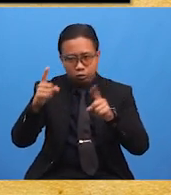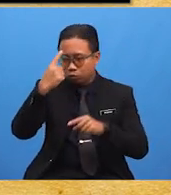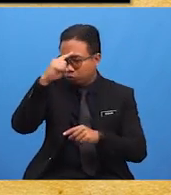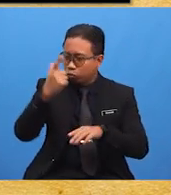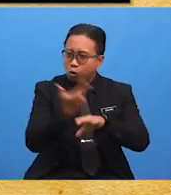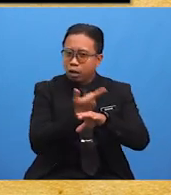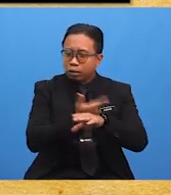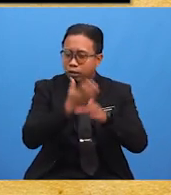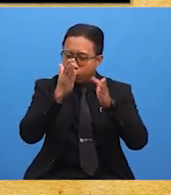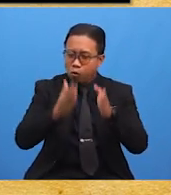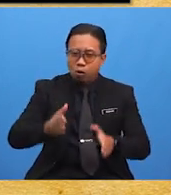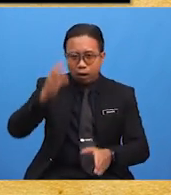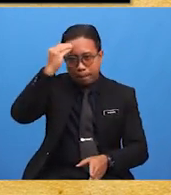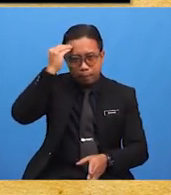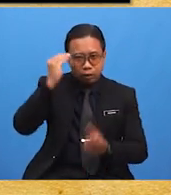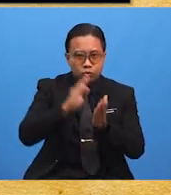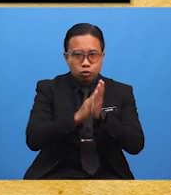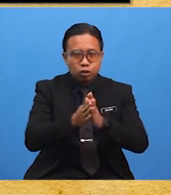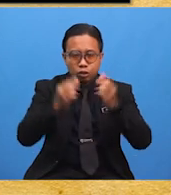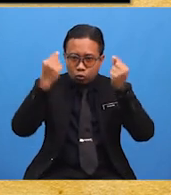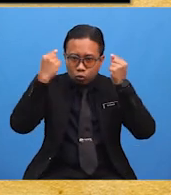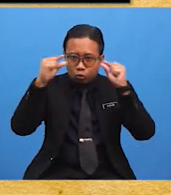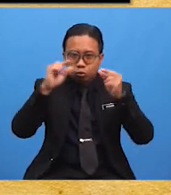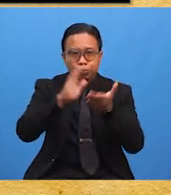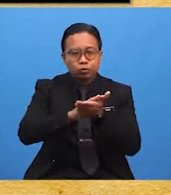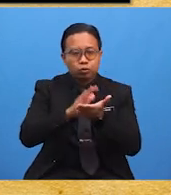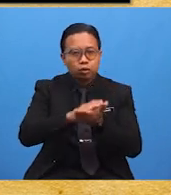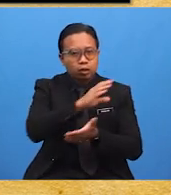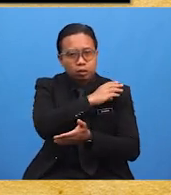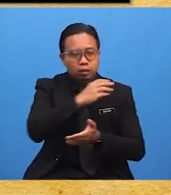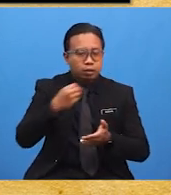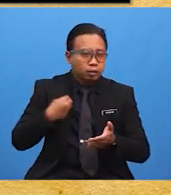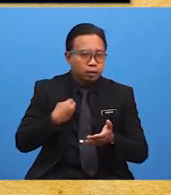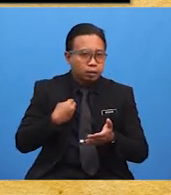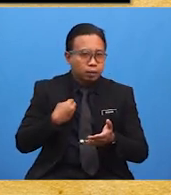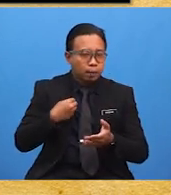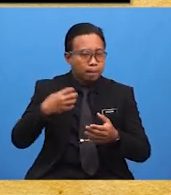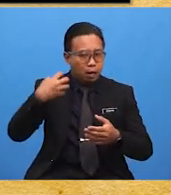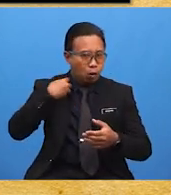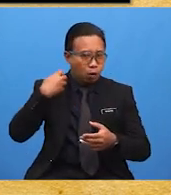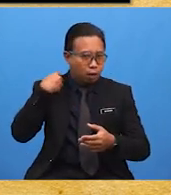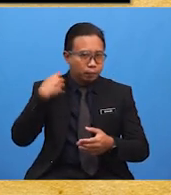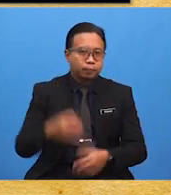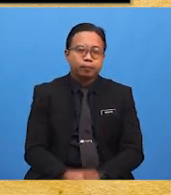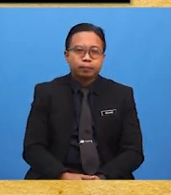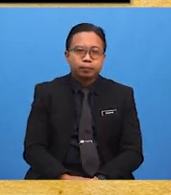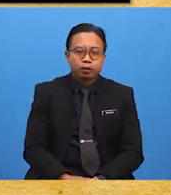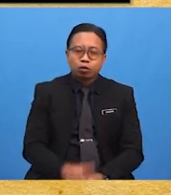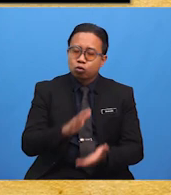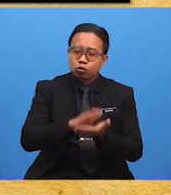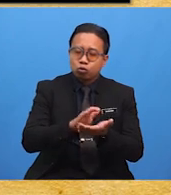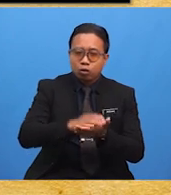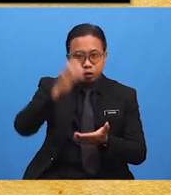melatih orang Melayu menjadi guru sekolah dan native officer. Manakala Sekolah Cina